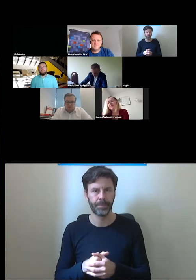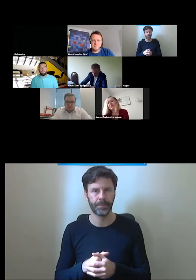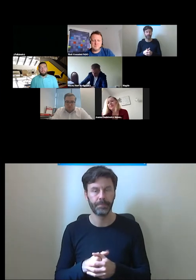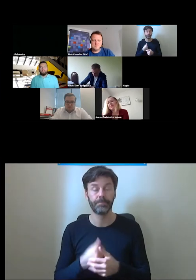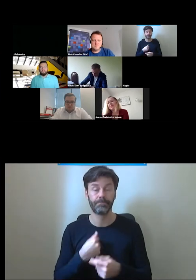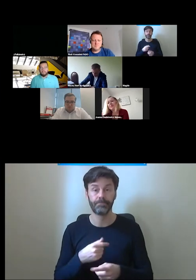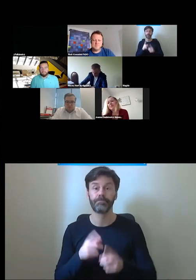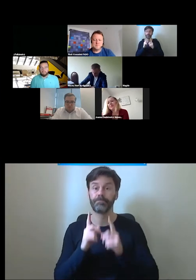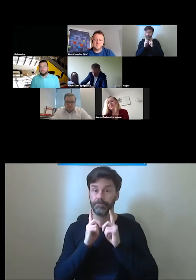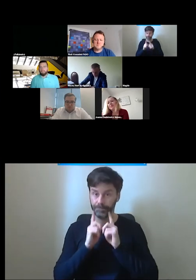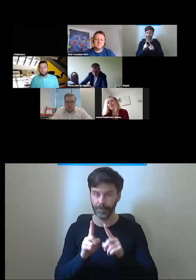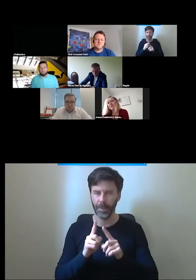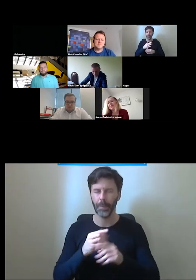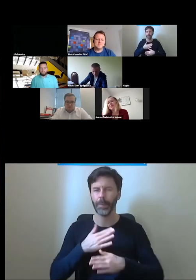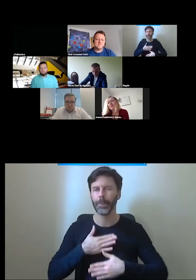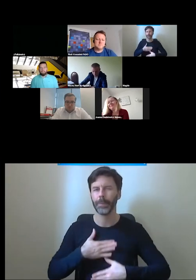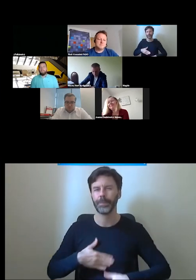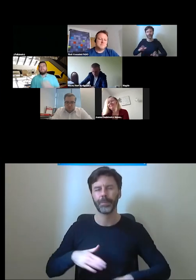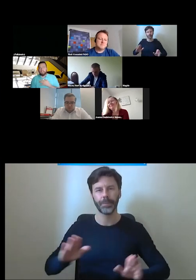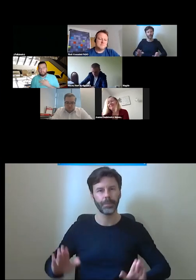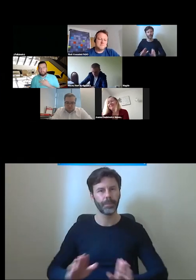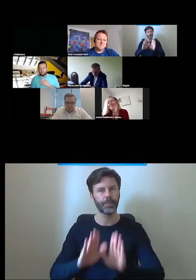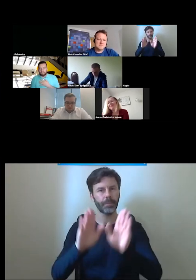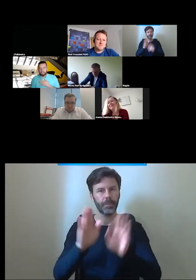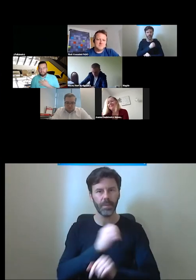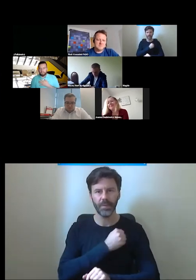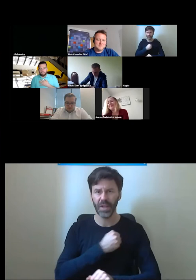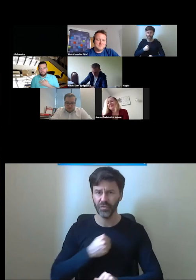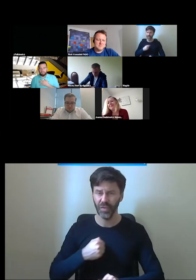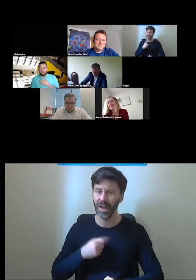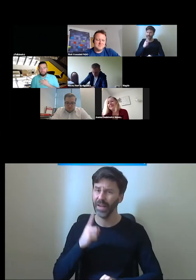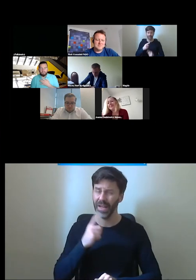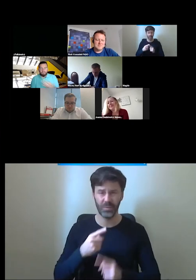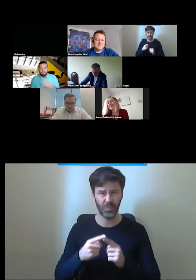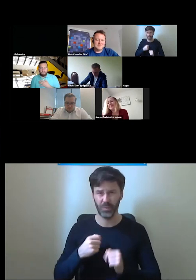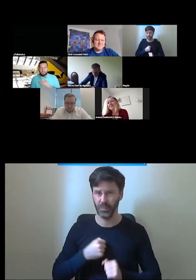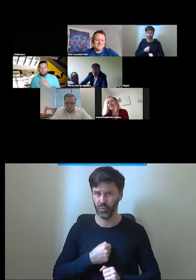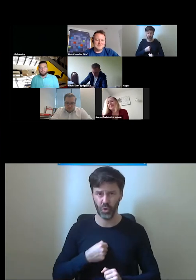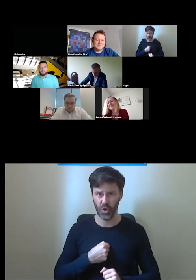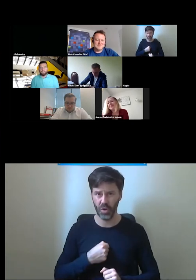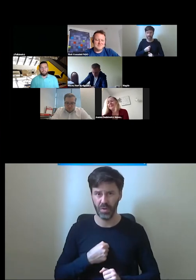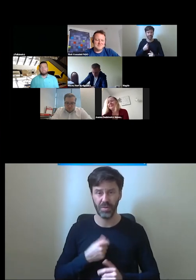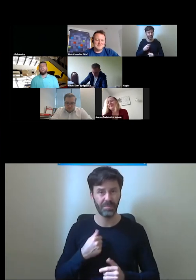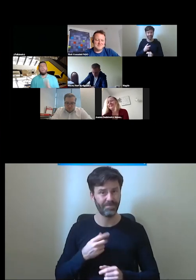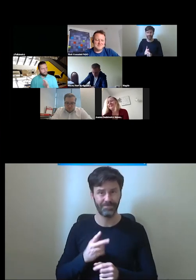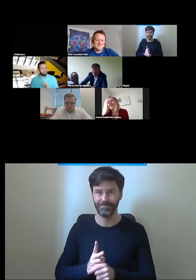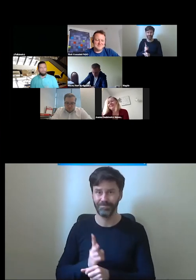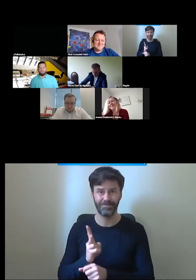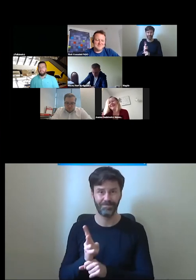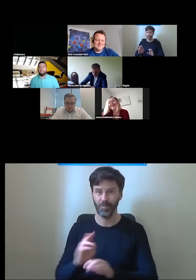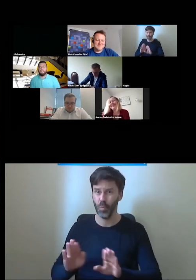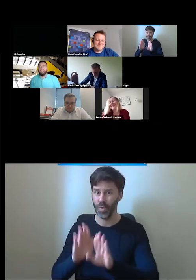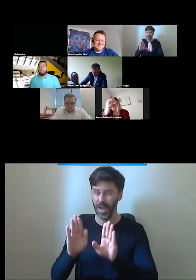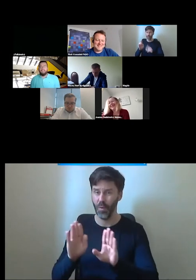wielkim fanem muzeum Warszawy niestety z przykrością stwierdzam że nie miałem jeszcze okazji być ale będę